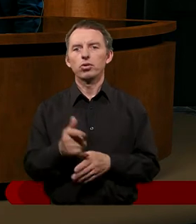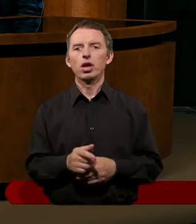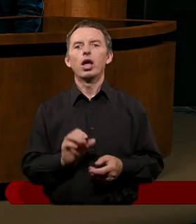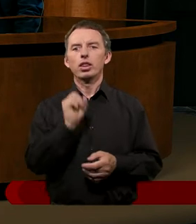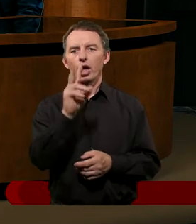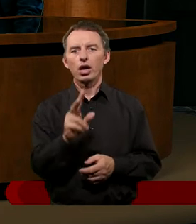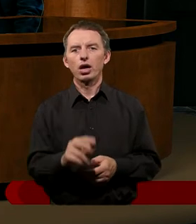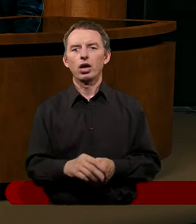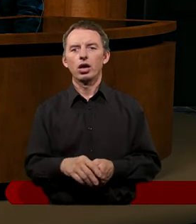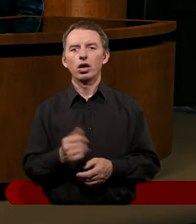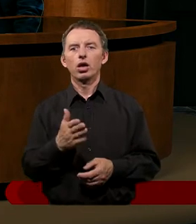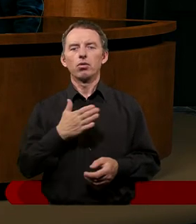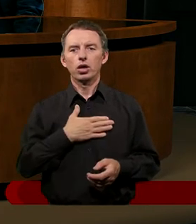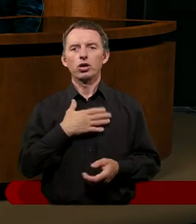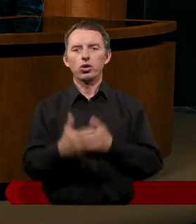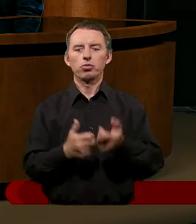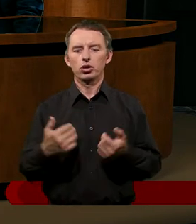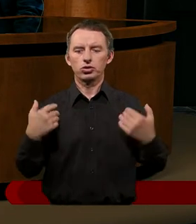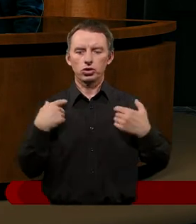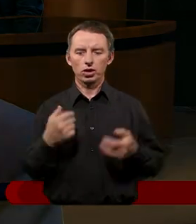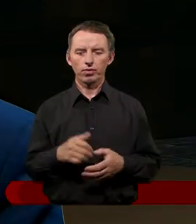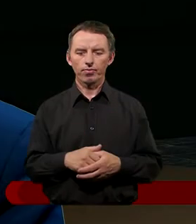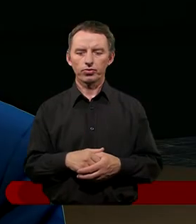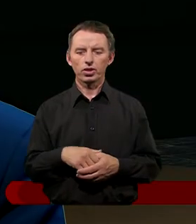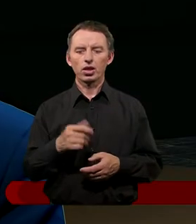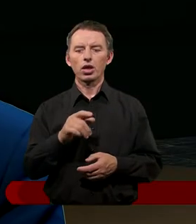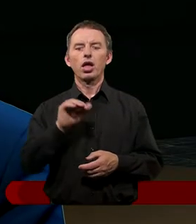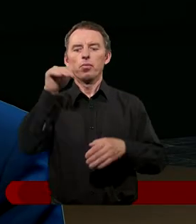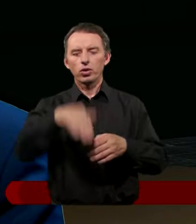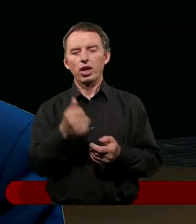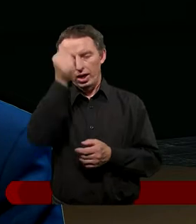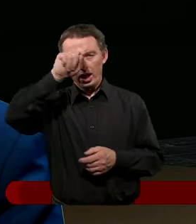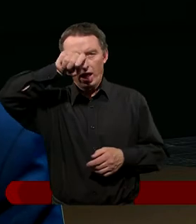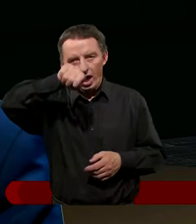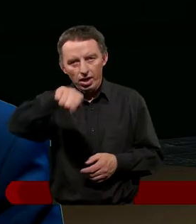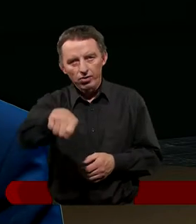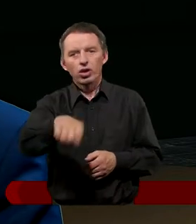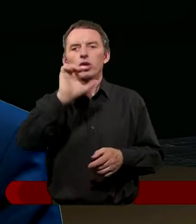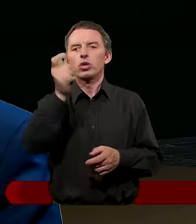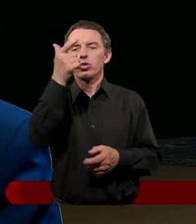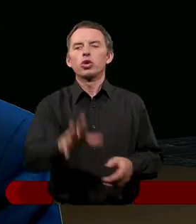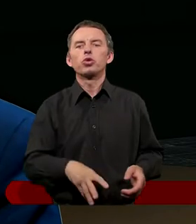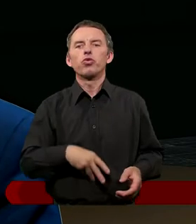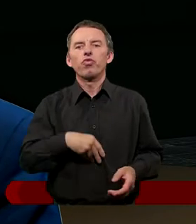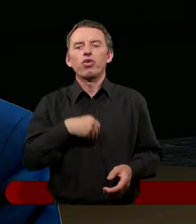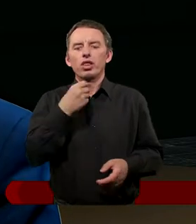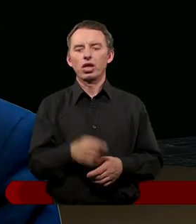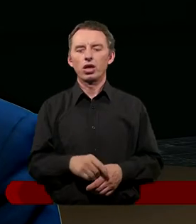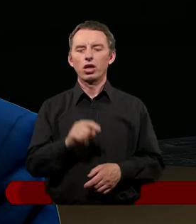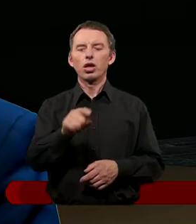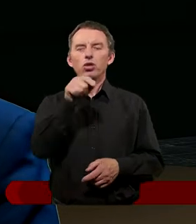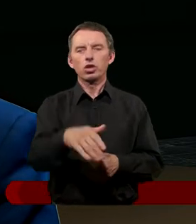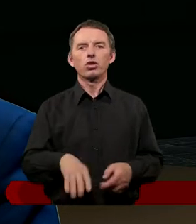mieć czas na relację ze swoim Bogiem. Wiecie, kiedy możemy nazwać coś świętym? Kiedy jest tam